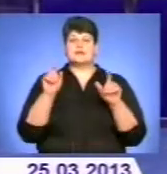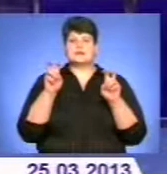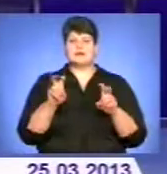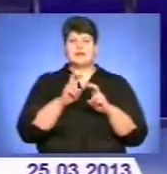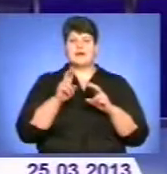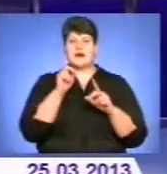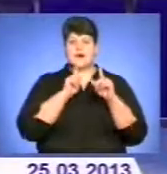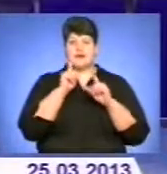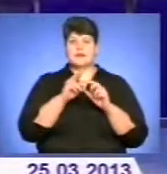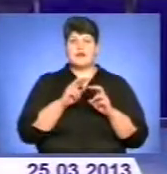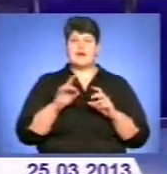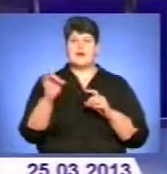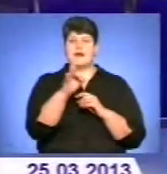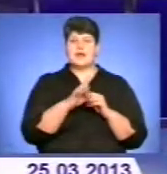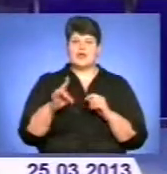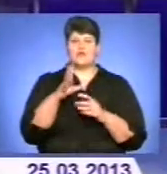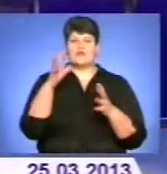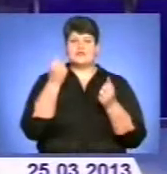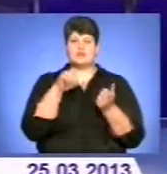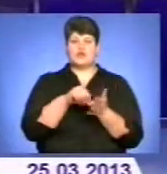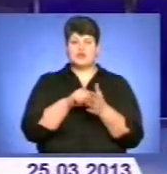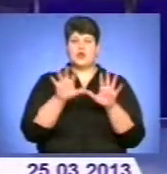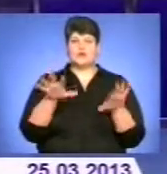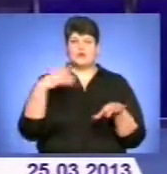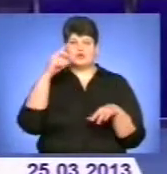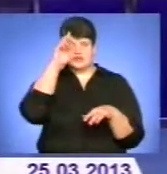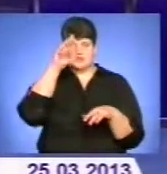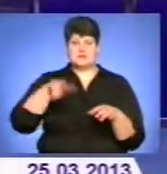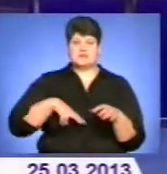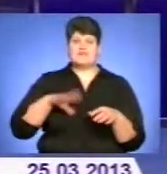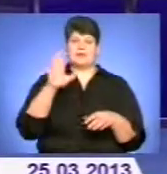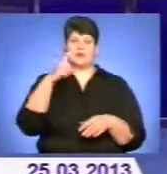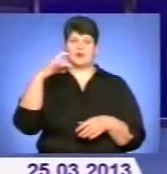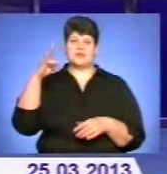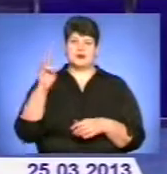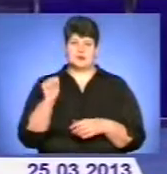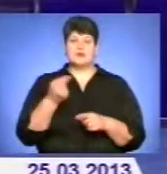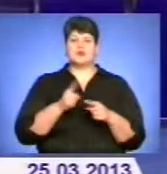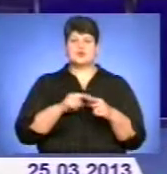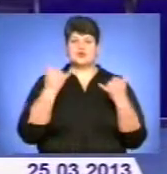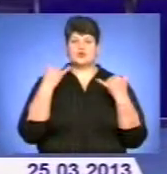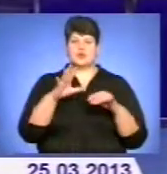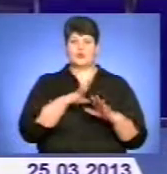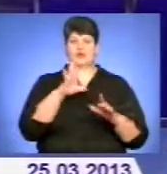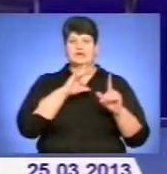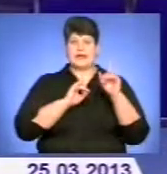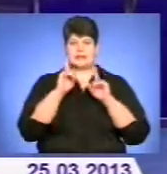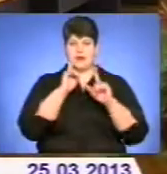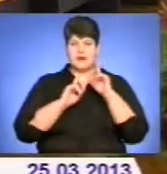регіонів, якому взяв участь голова обласної державної адміністрації Валентин Хоптян. Про це сьогодні йшлося на нараді.